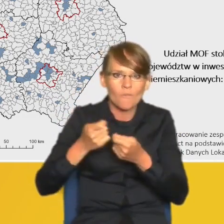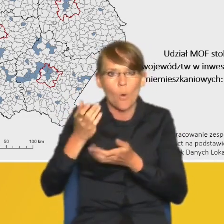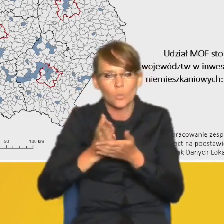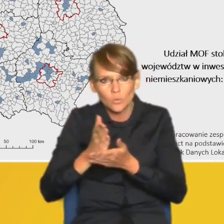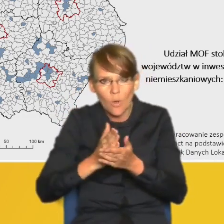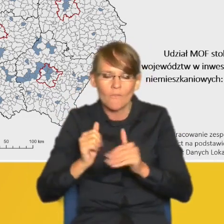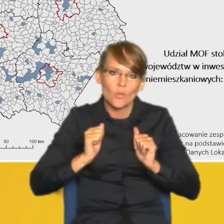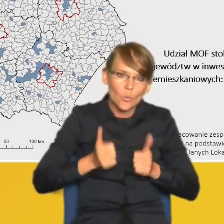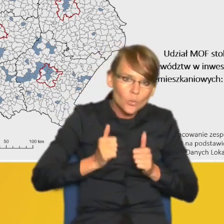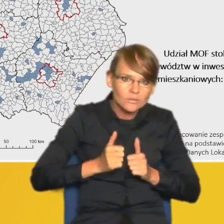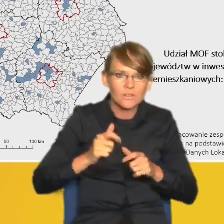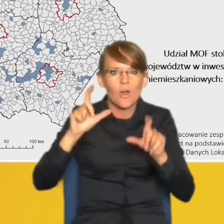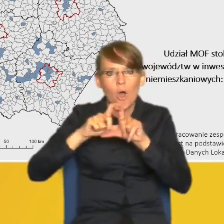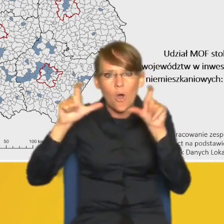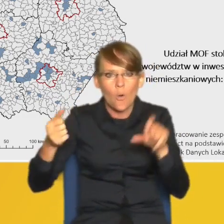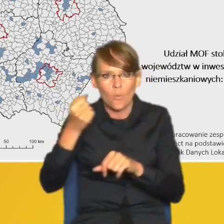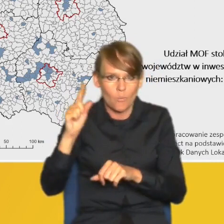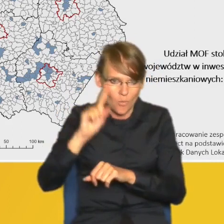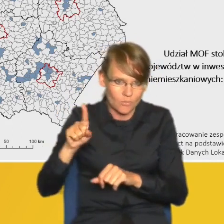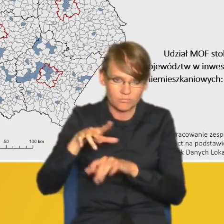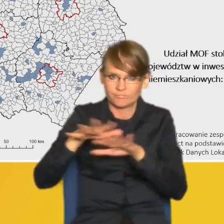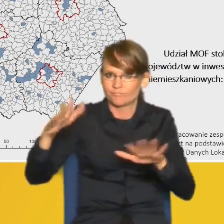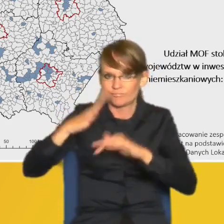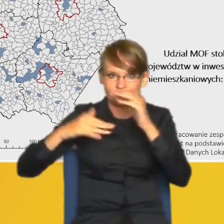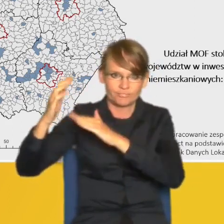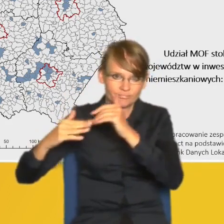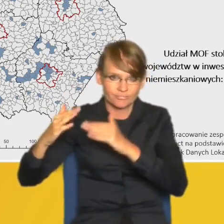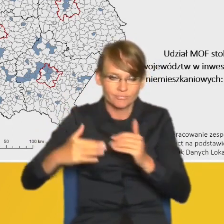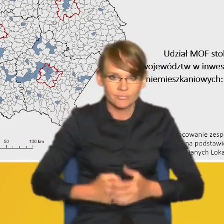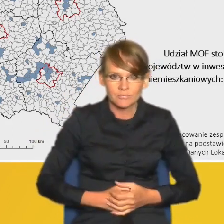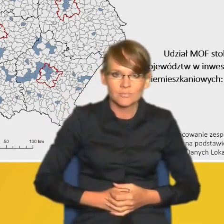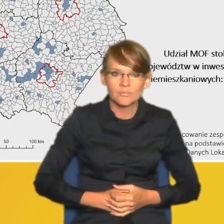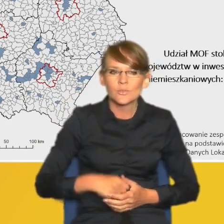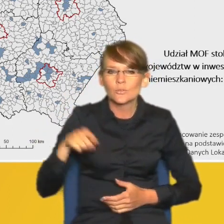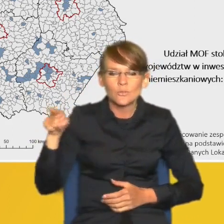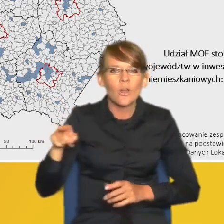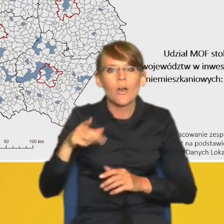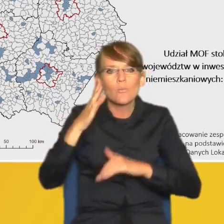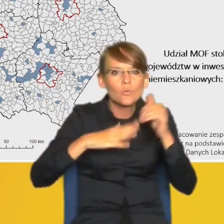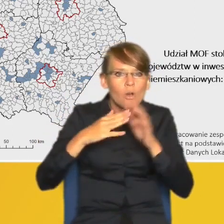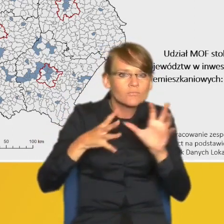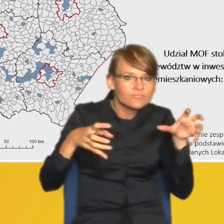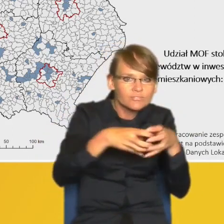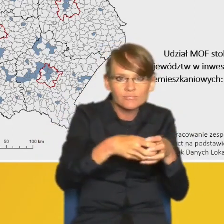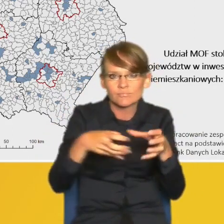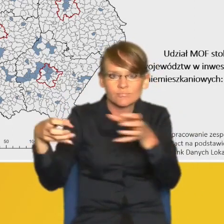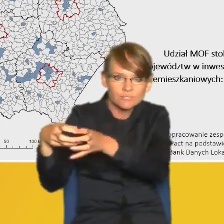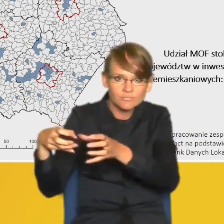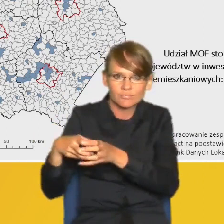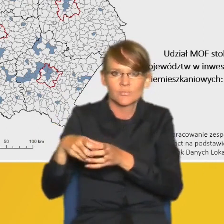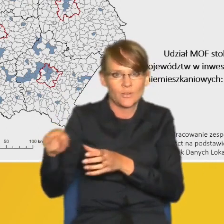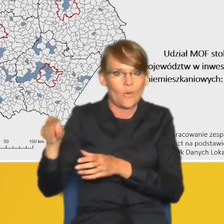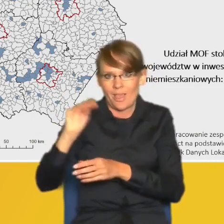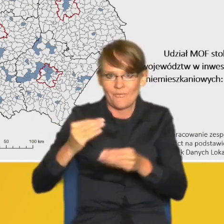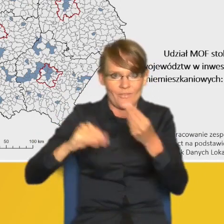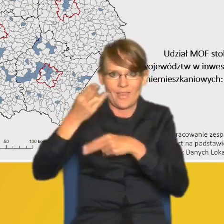turystycznych, obiektów użyteczności publicznej. Ta koncentracja jest jeszcze większa niż w przypadku inwestycji mieszkaniowych, bowiem w